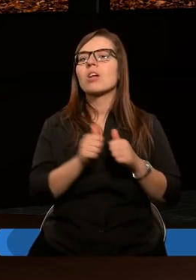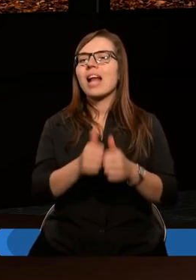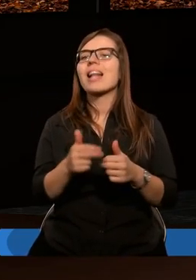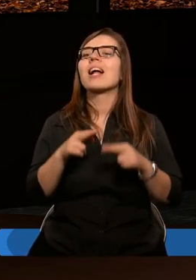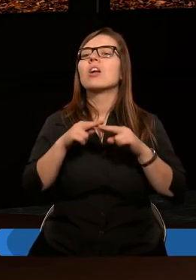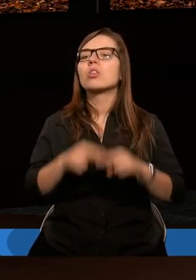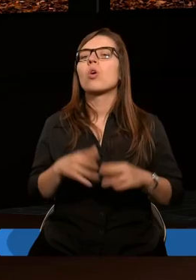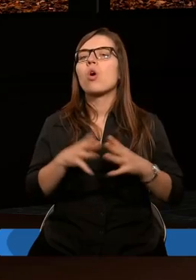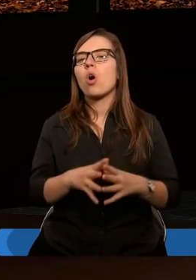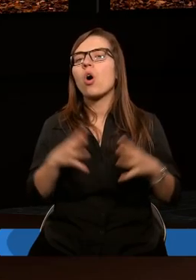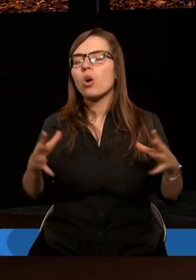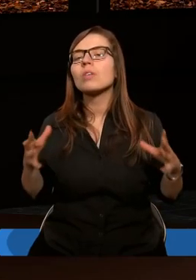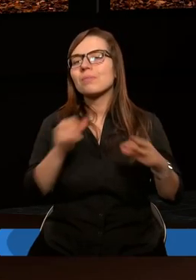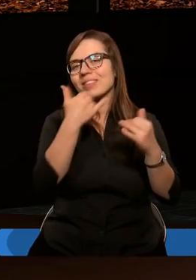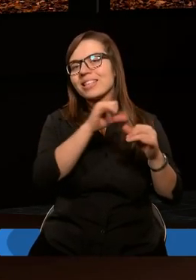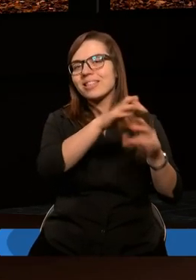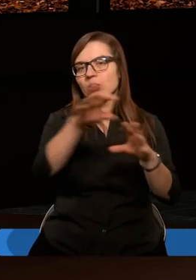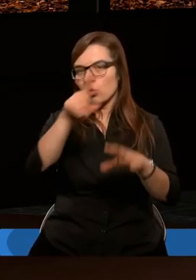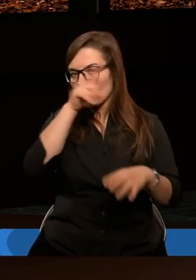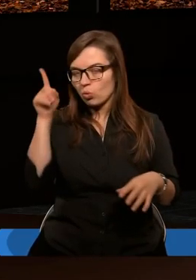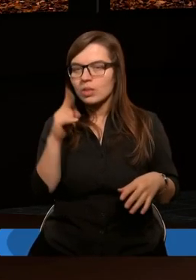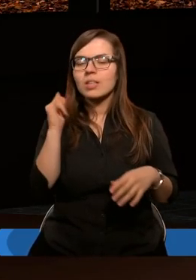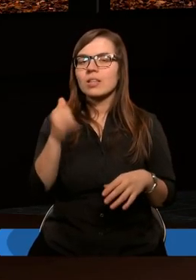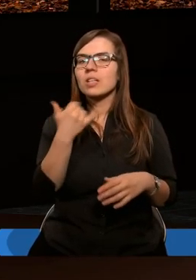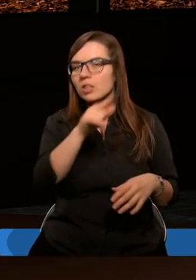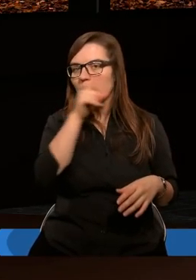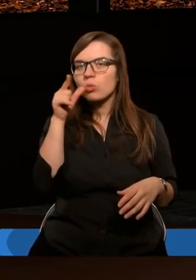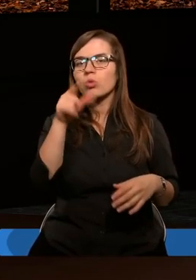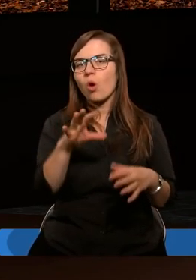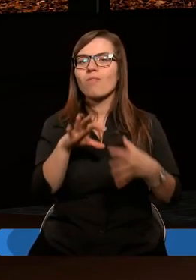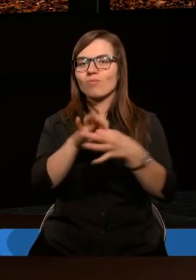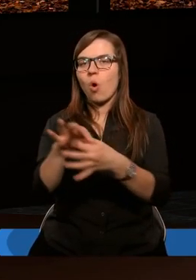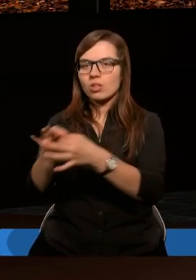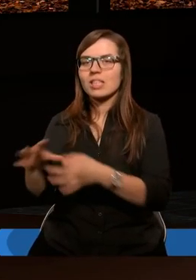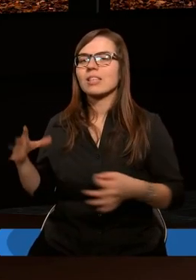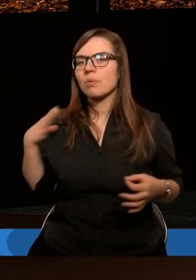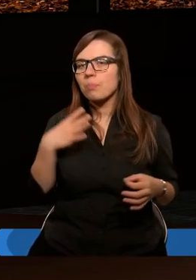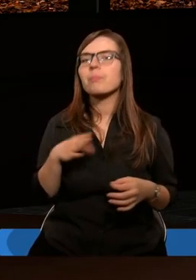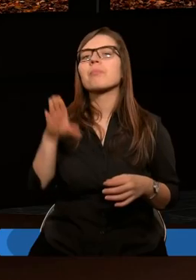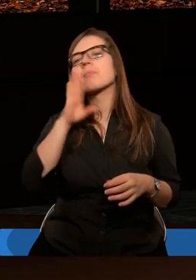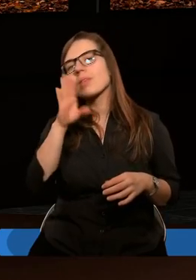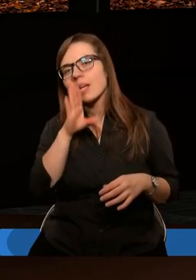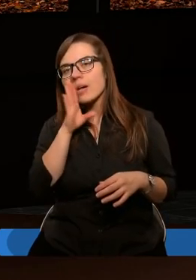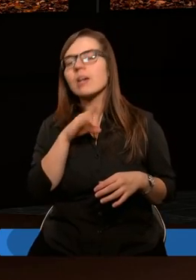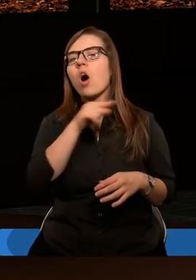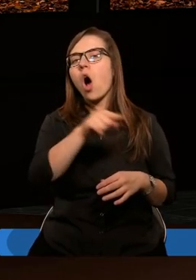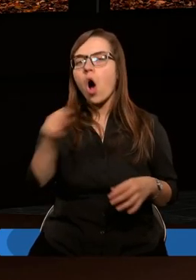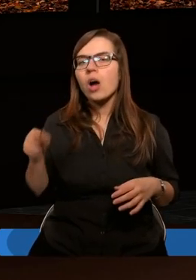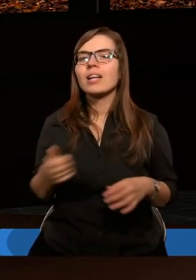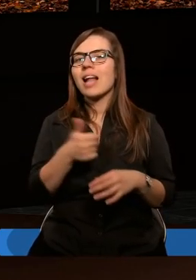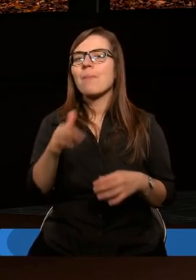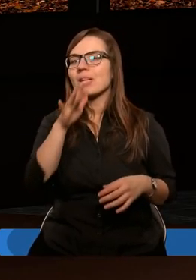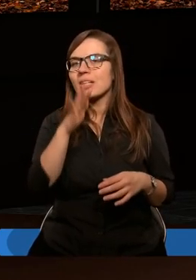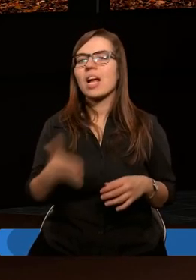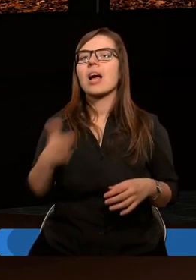to zadanie zostało rozszerzone na innych i inni zostali w to włączeni, a jednocześnie jakby oni,